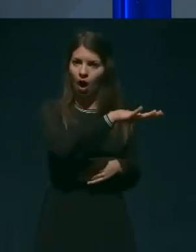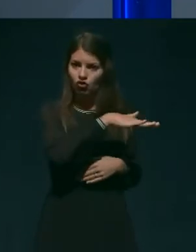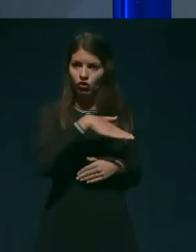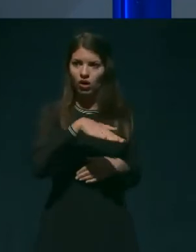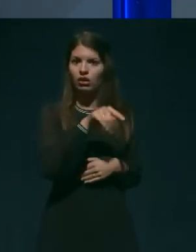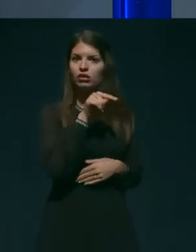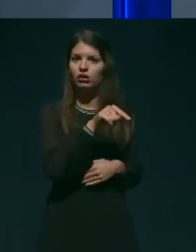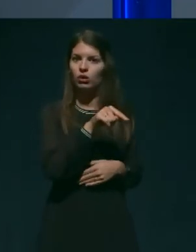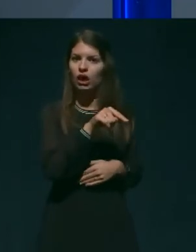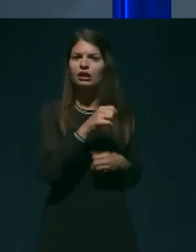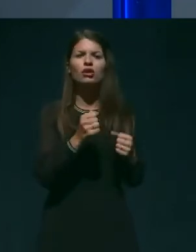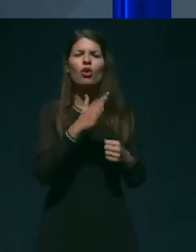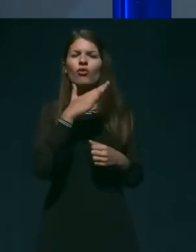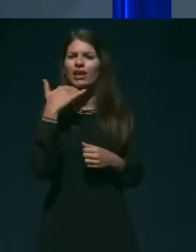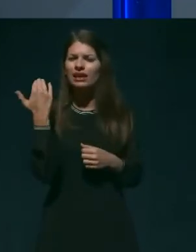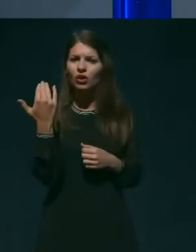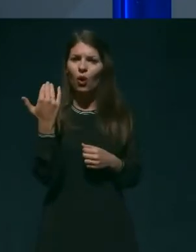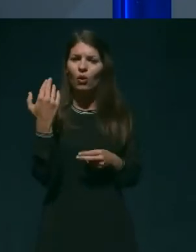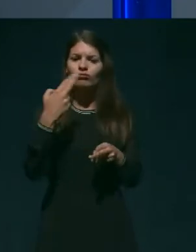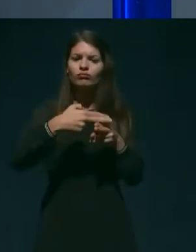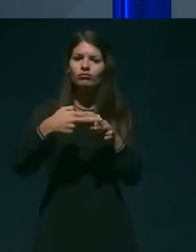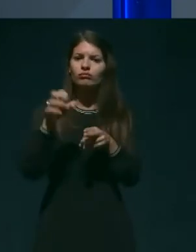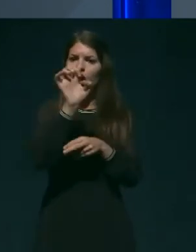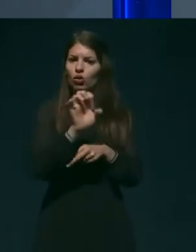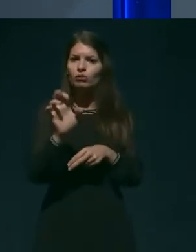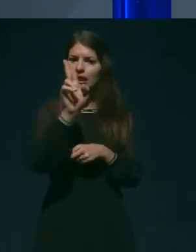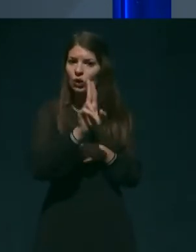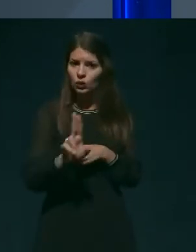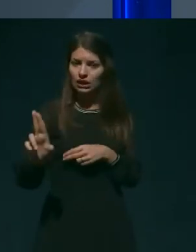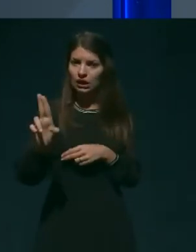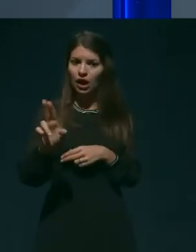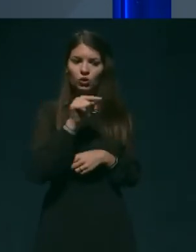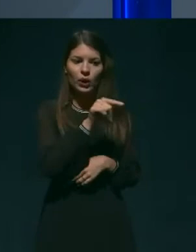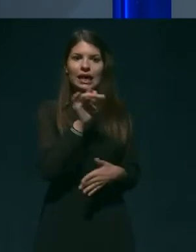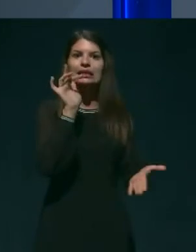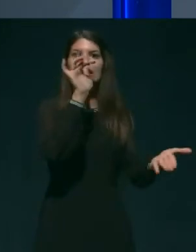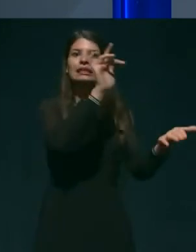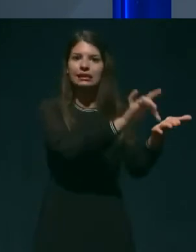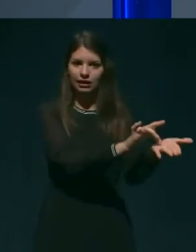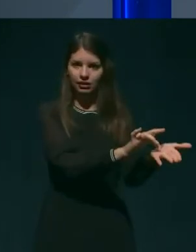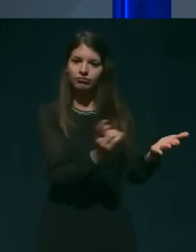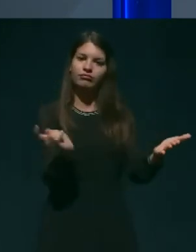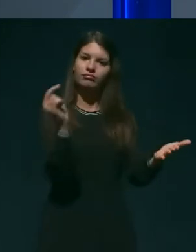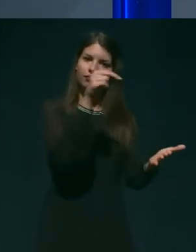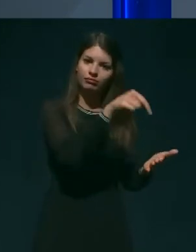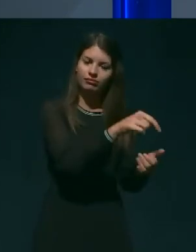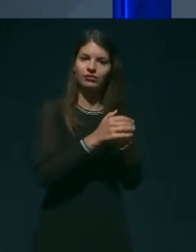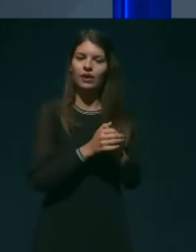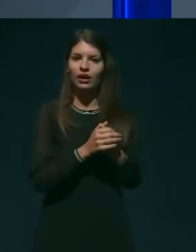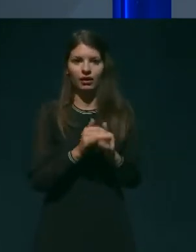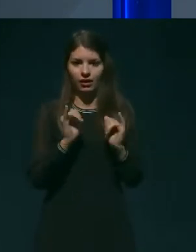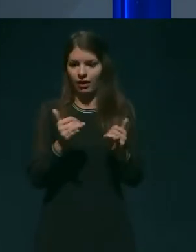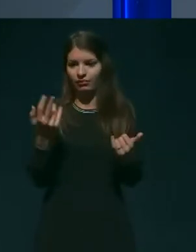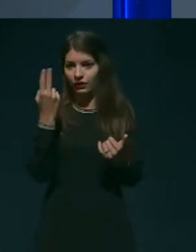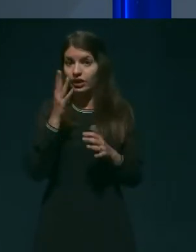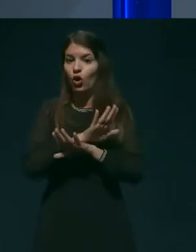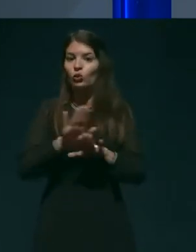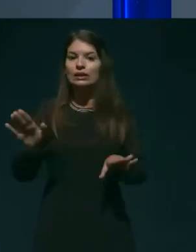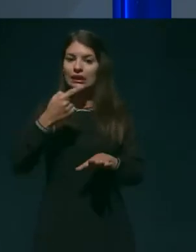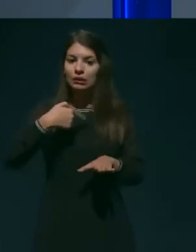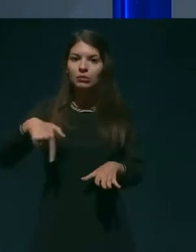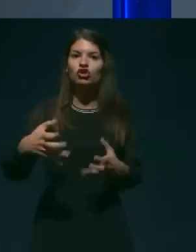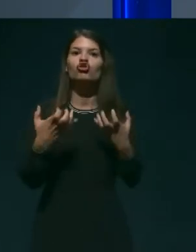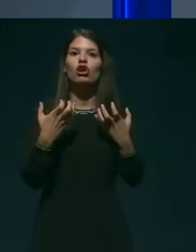veliko državljanov Evropske unije, ciljna turistična destinacija in vsi bi si želeli, tudi vlade teh